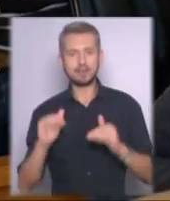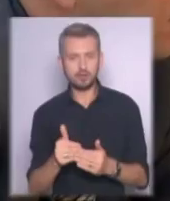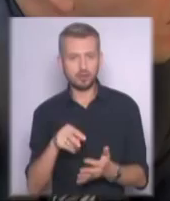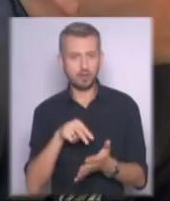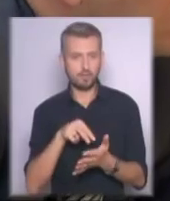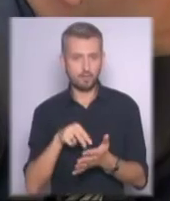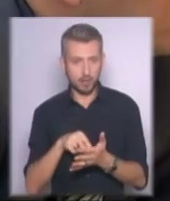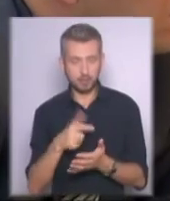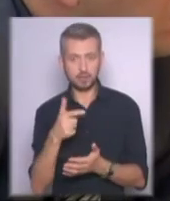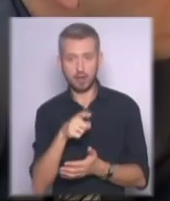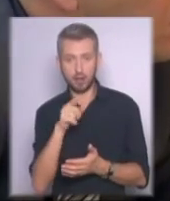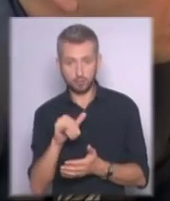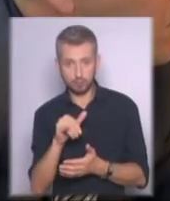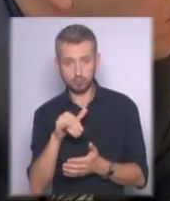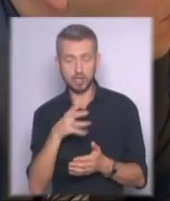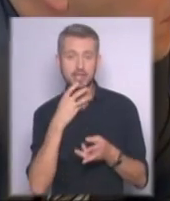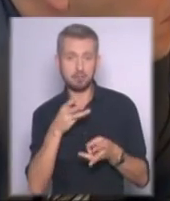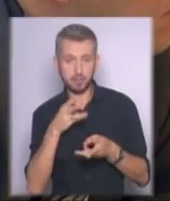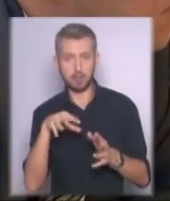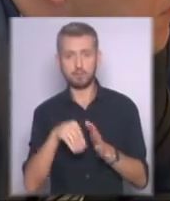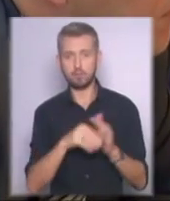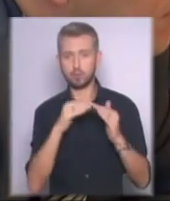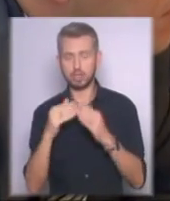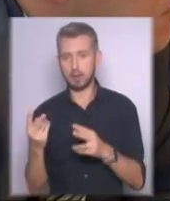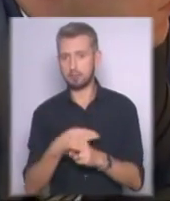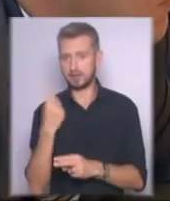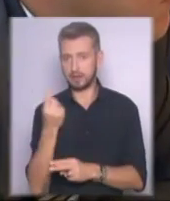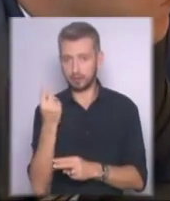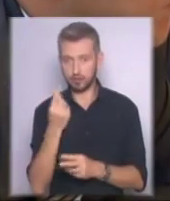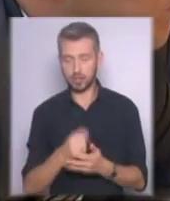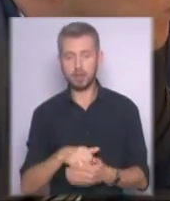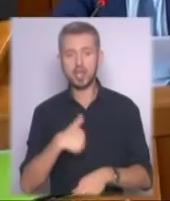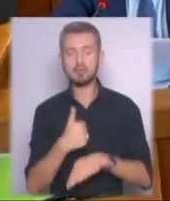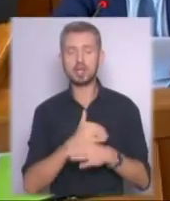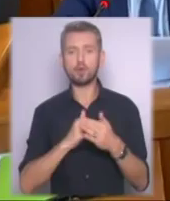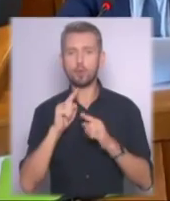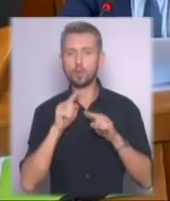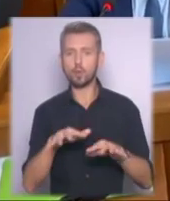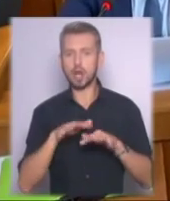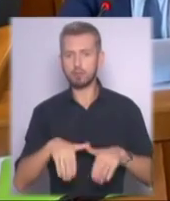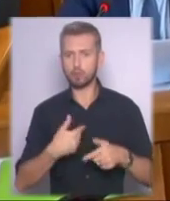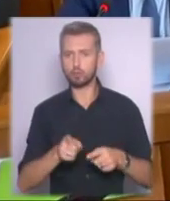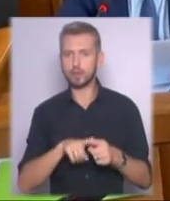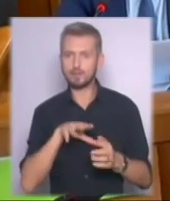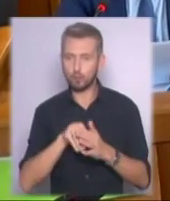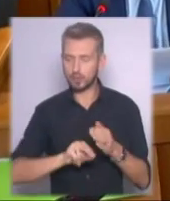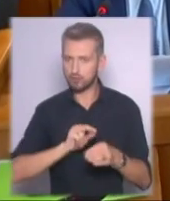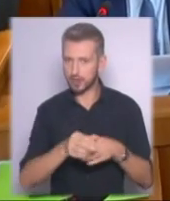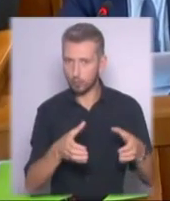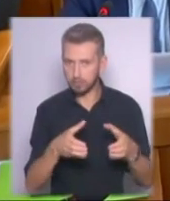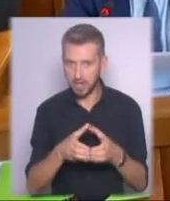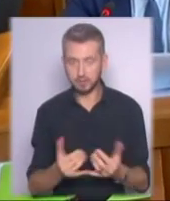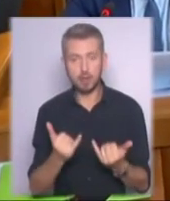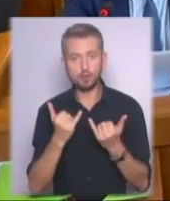зменшить оплату на компослуги. Спікер Верховної Ради радить вносити ці законопроекти через комітети, бо на сьогодні вже визначено